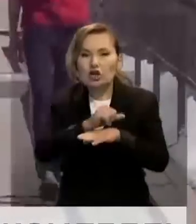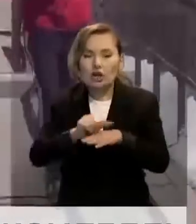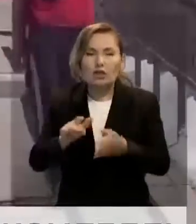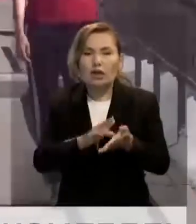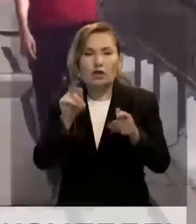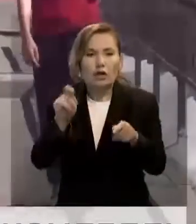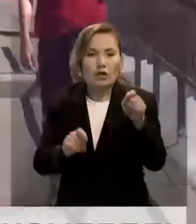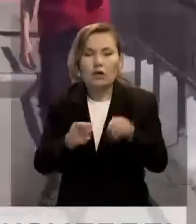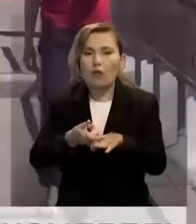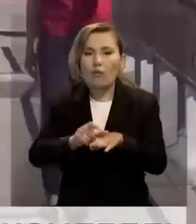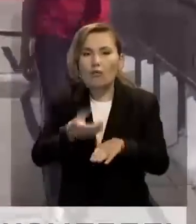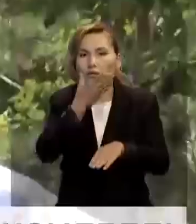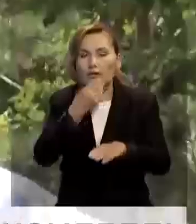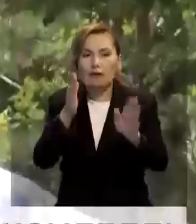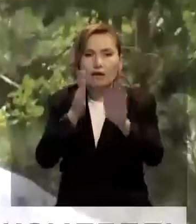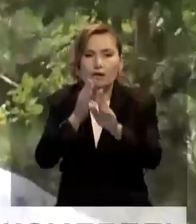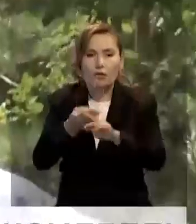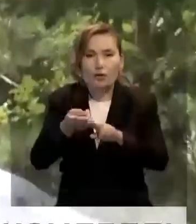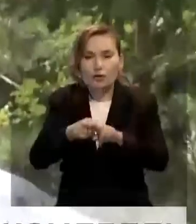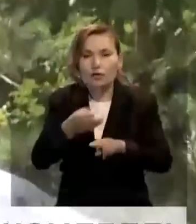табиғаты ең әсем өңірдің бірі.